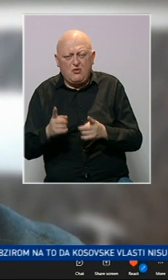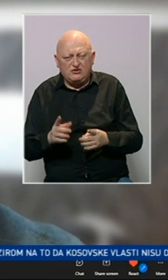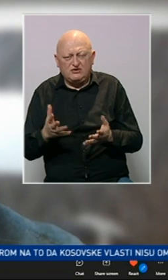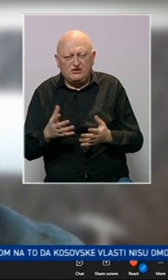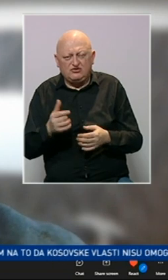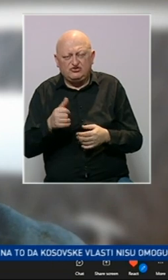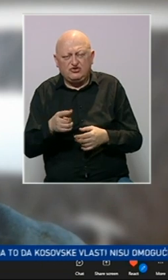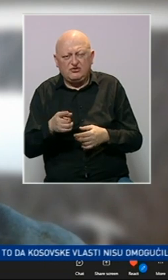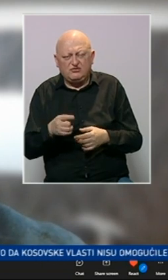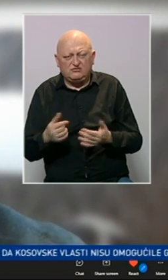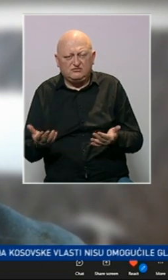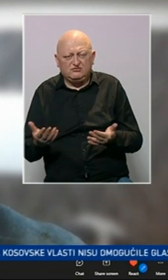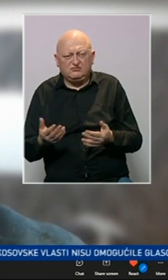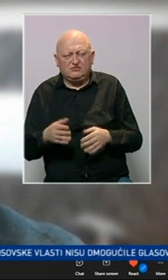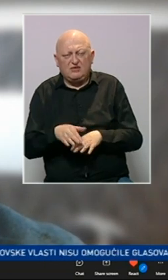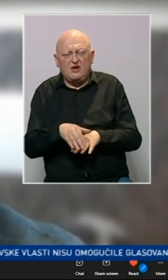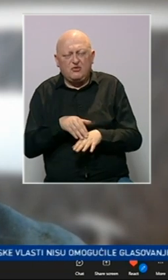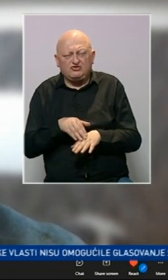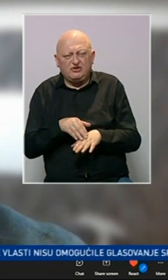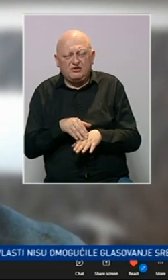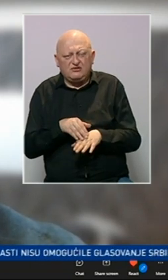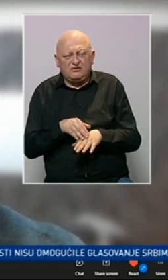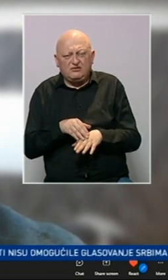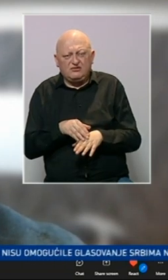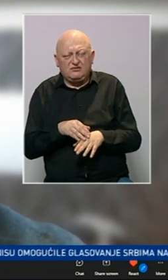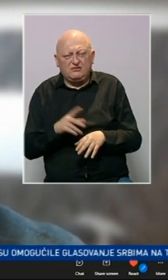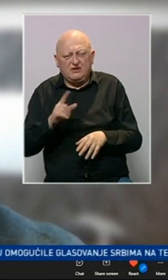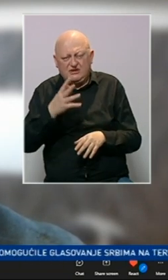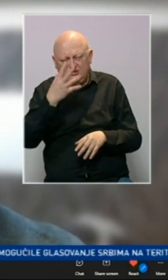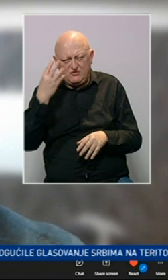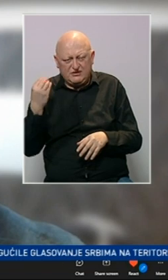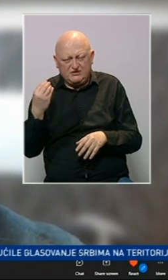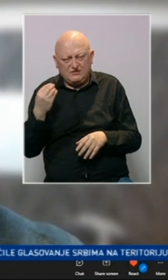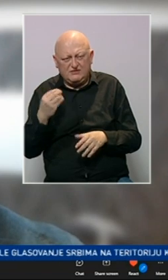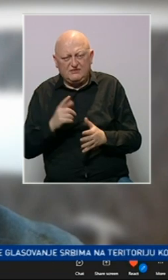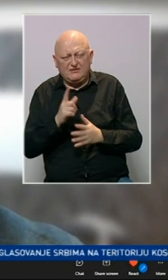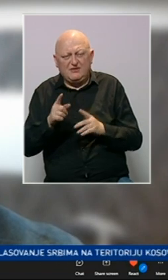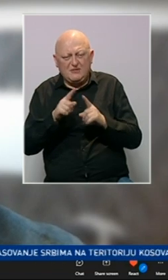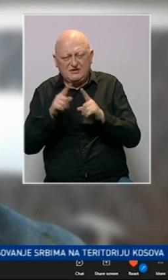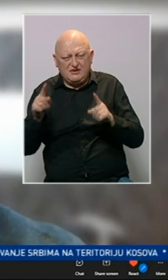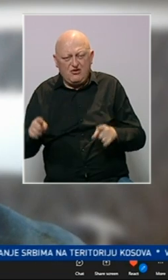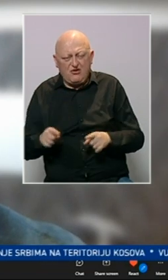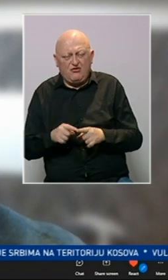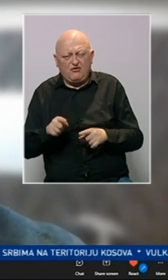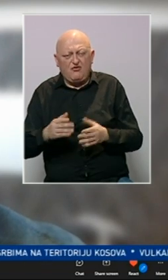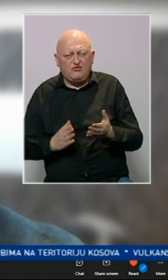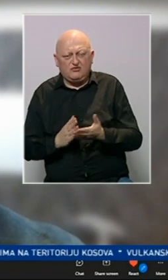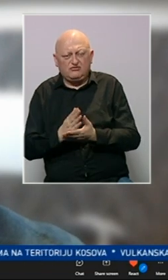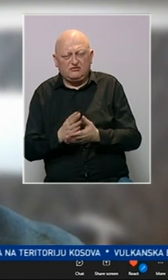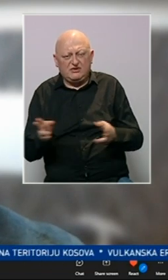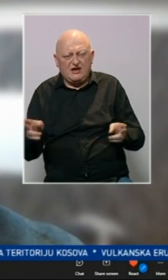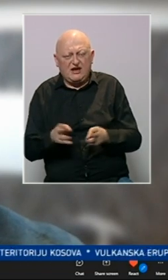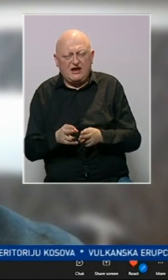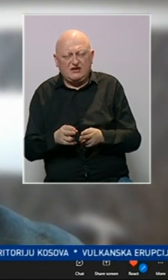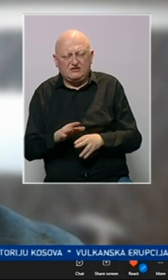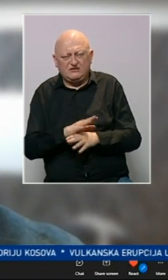je to bilo na početku. Nećemo zaboraviti da je vremenski okvir u ovom slučaju kraći,